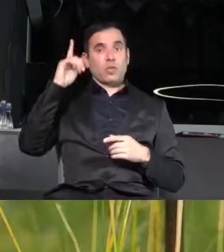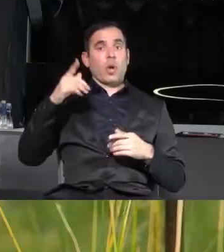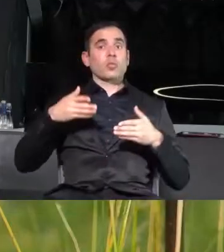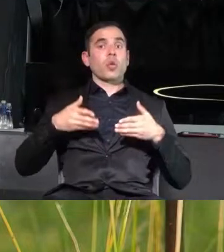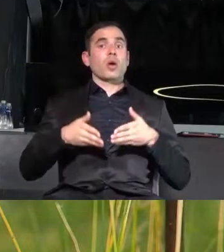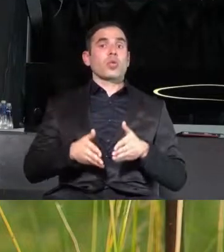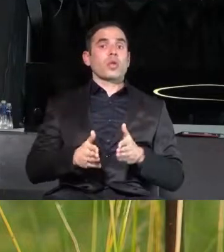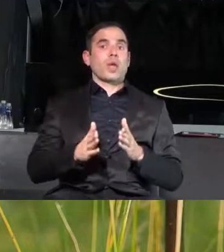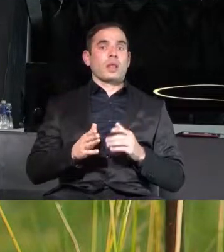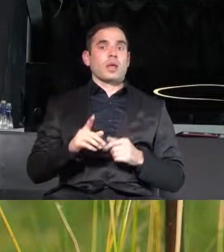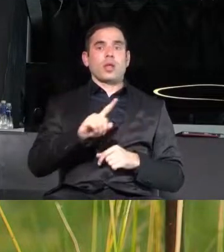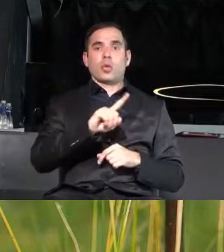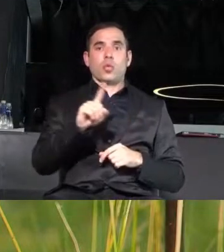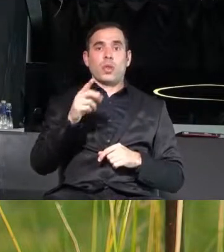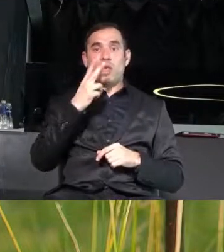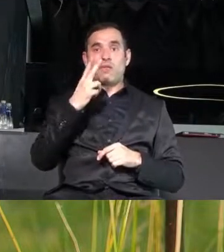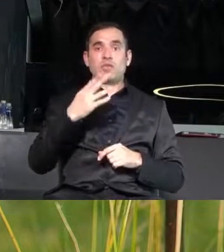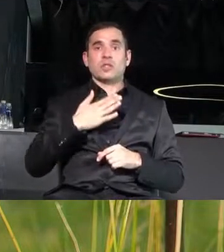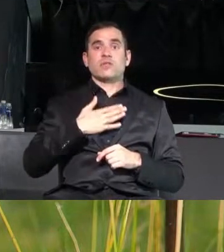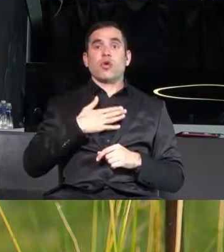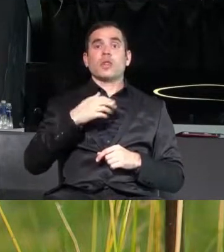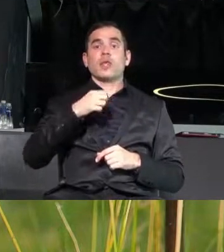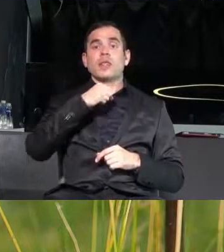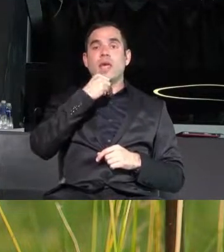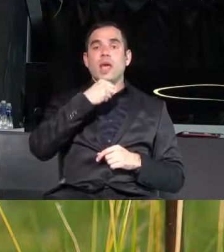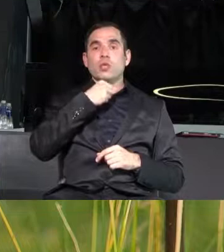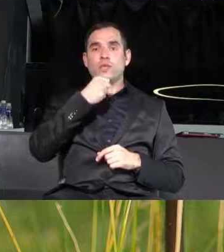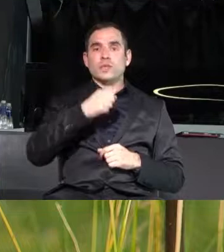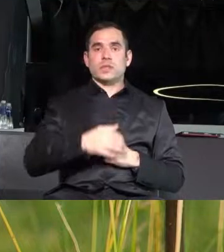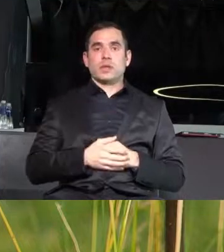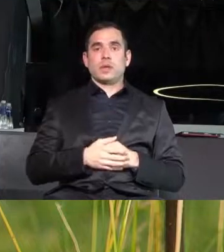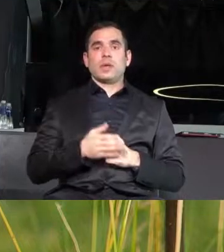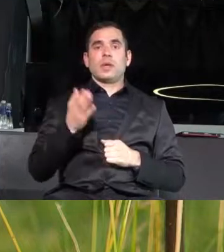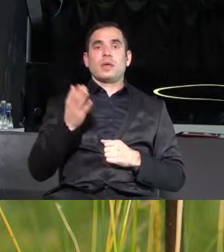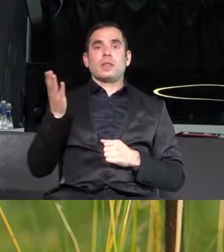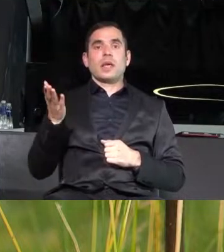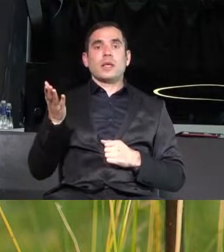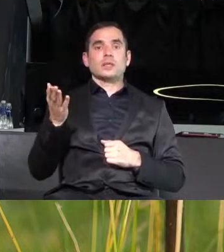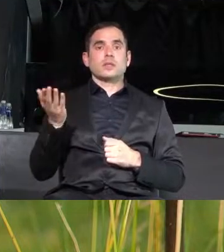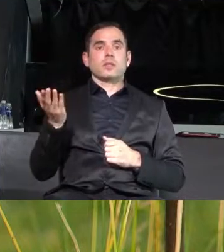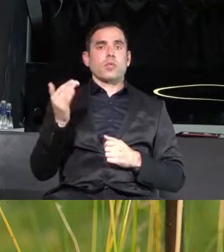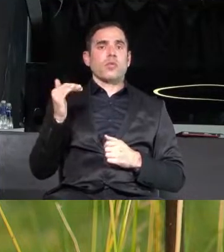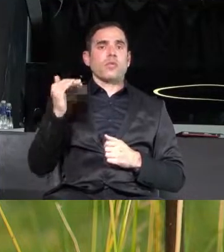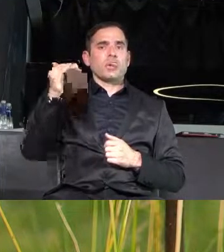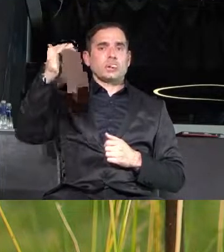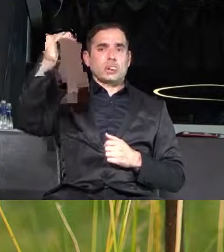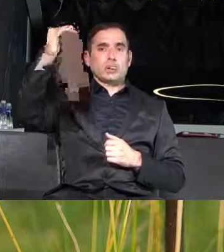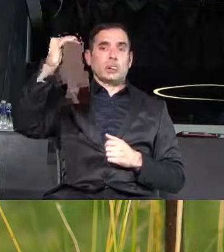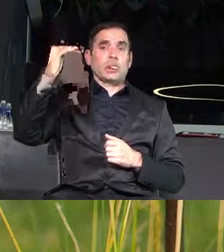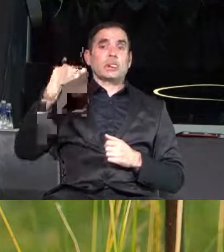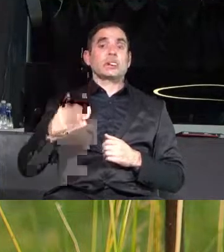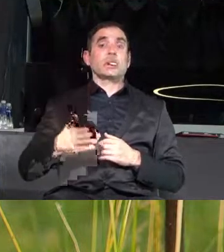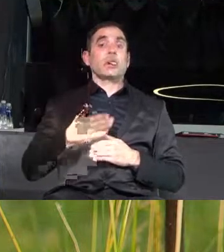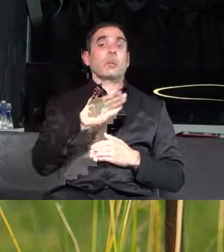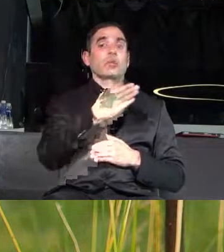никога не е виждала своите дядовци, тъй като те са твърде възрастни, за да пътуват.